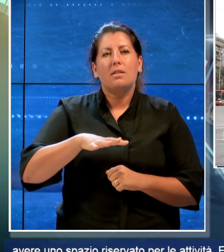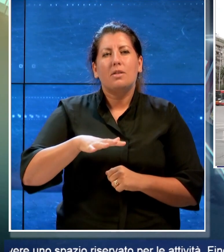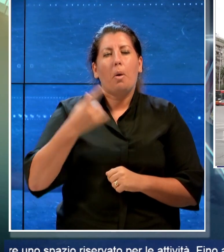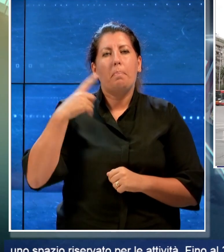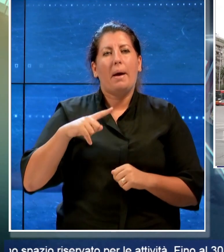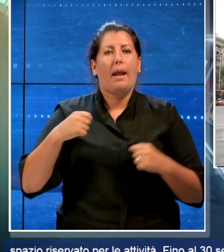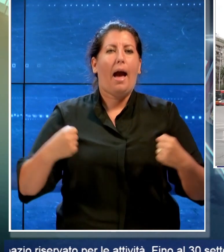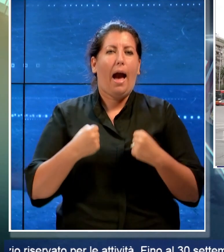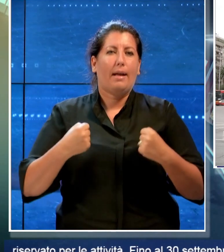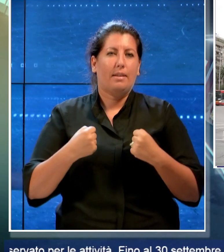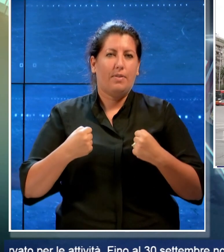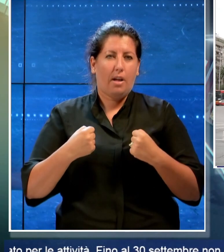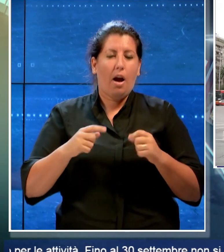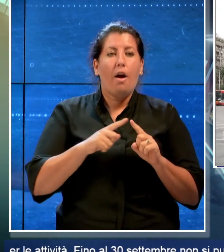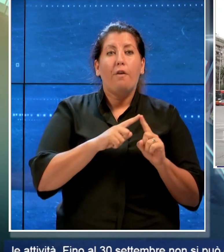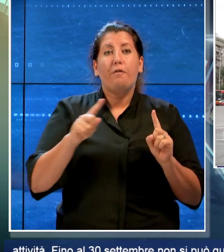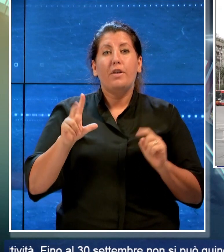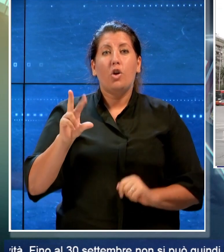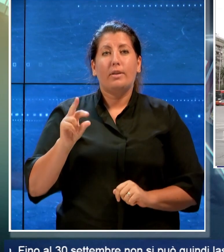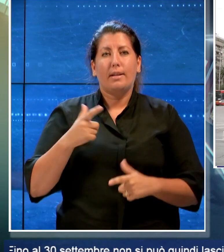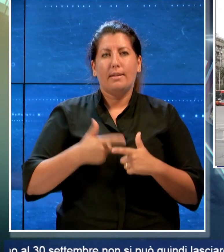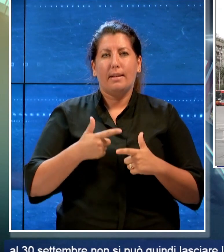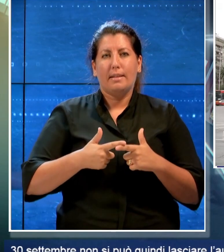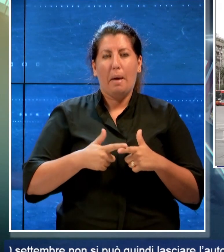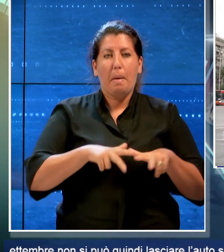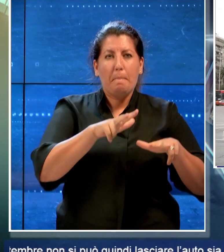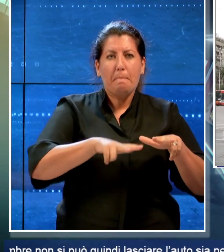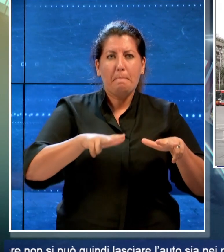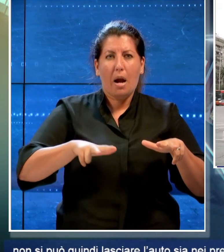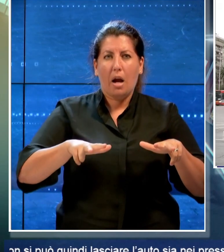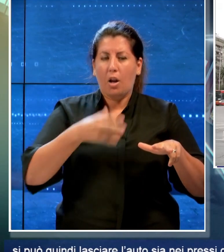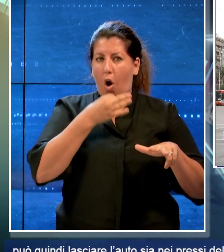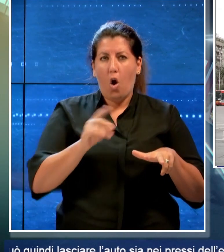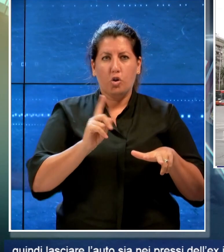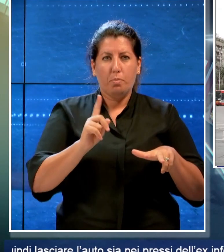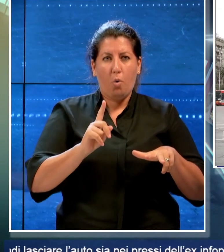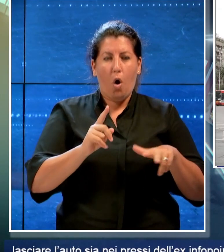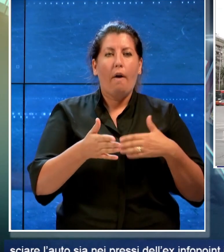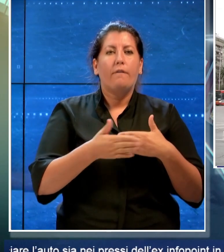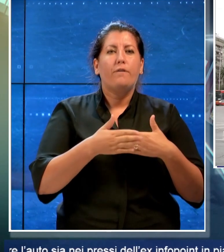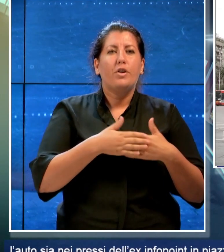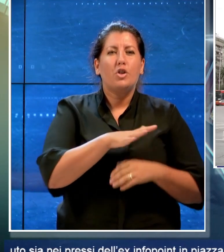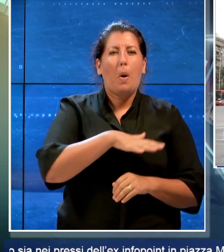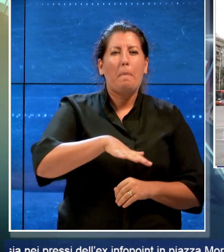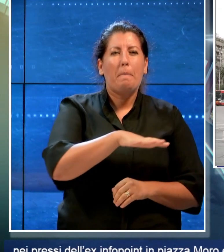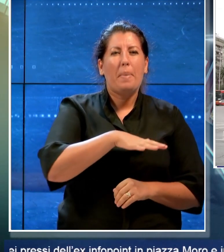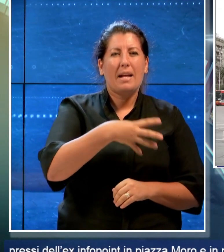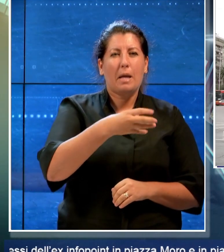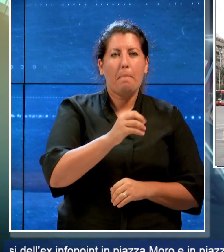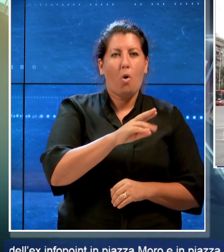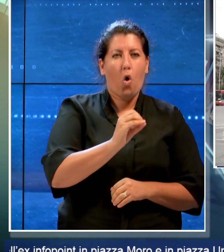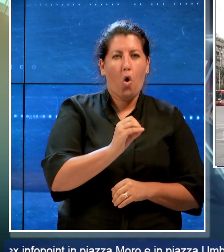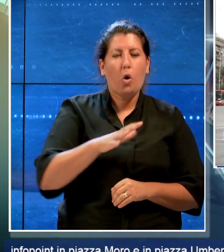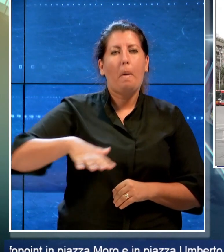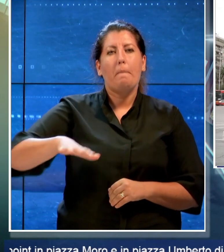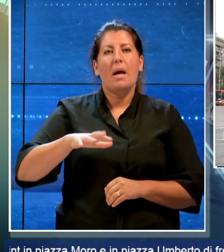30 settembre non si può quindi lasciare l'auto sia nei pressi dell'ex Infopoint in Piazza Moro e in Piazza